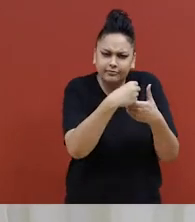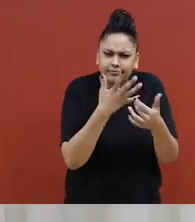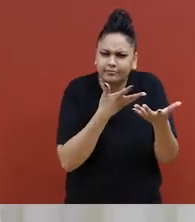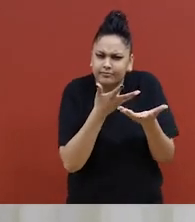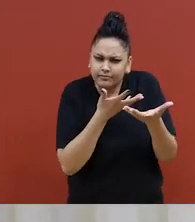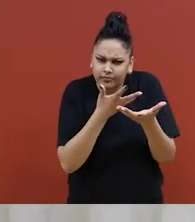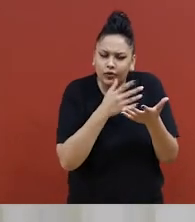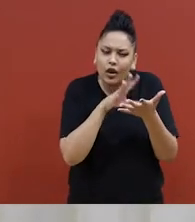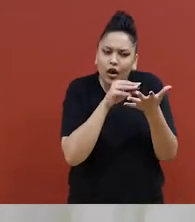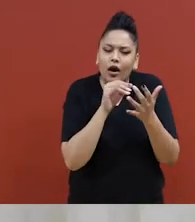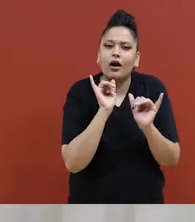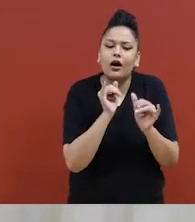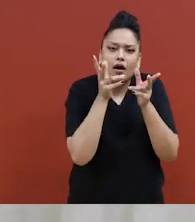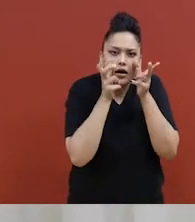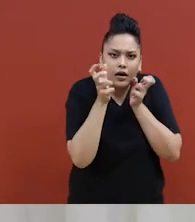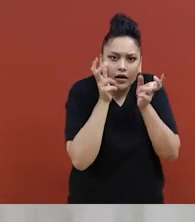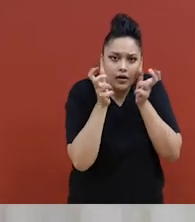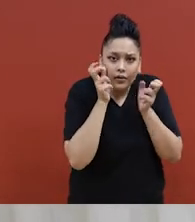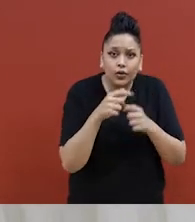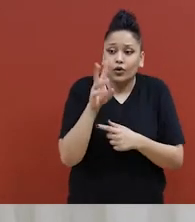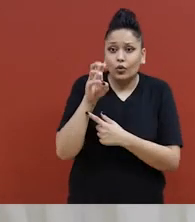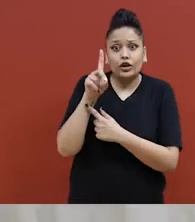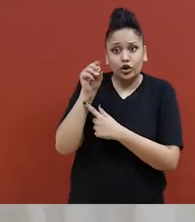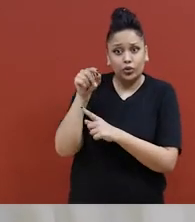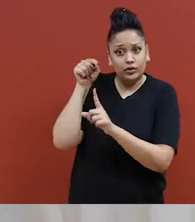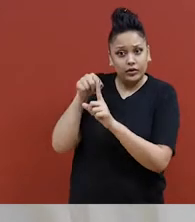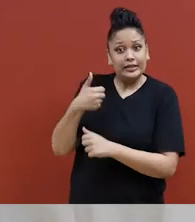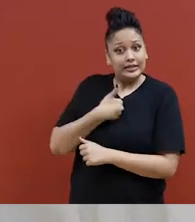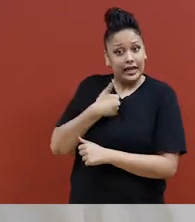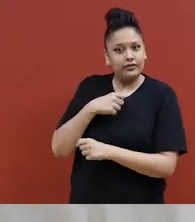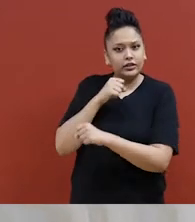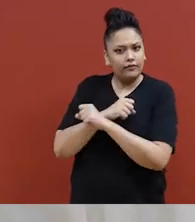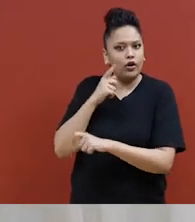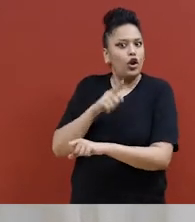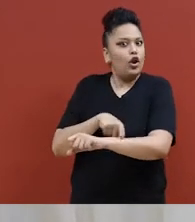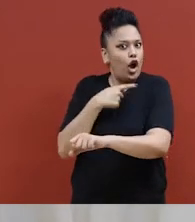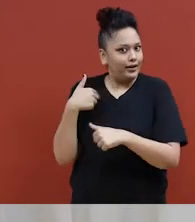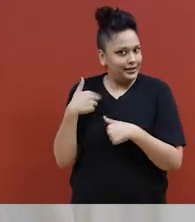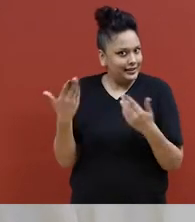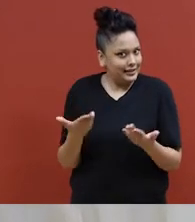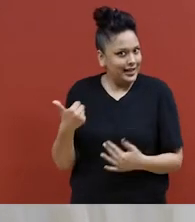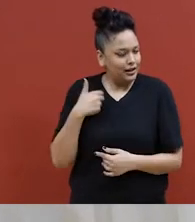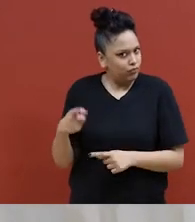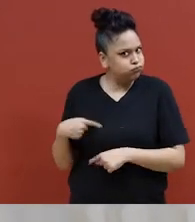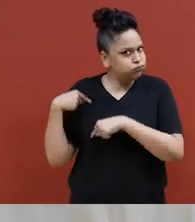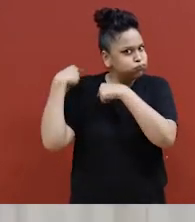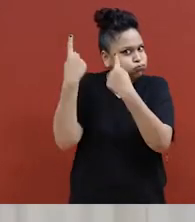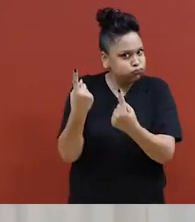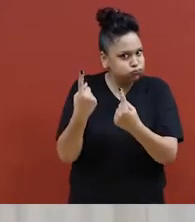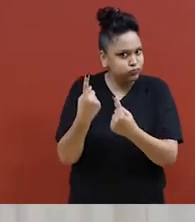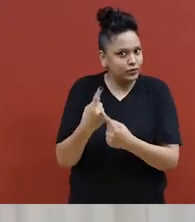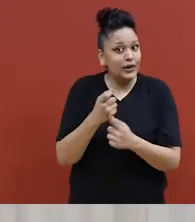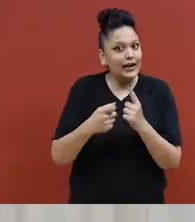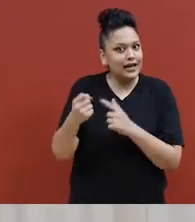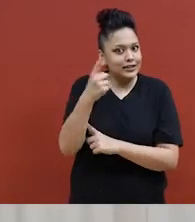L'autodéfense pour femmes Wendo est la première organisation à avoir commencé à offrir des cours d'autodéfense pour les femmes au Canada.